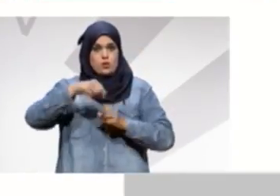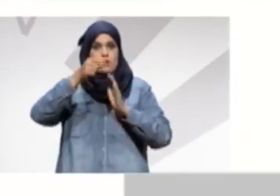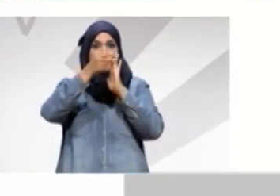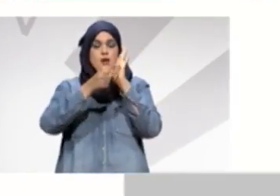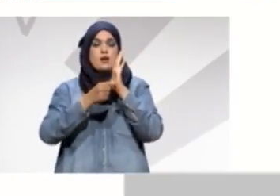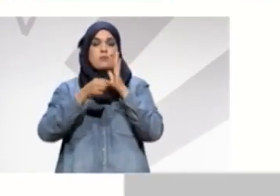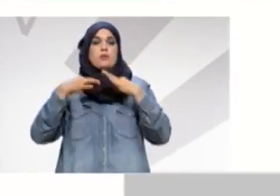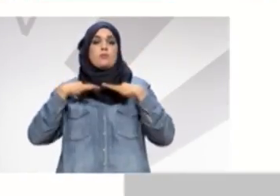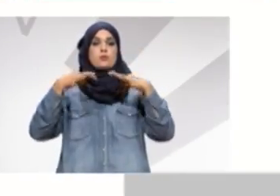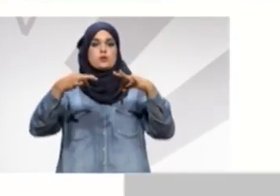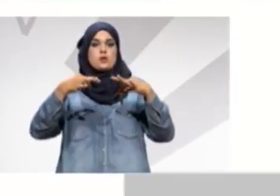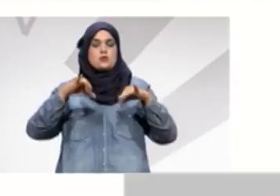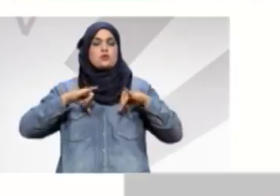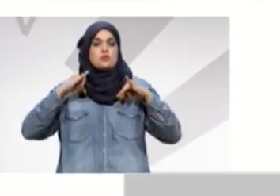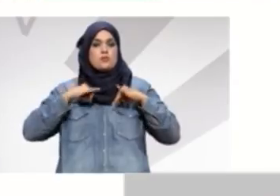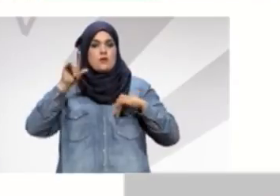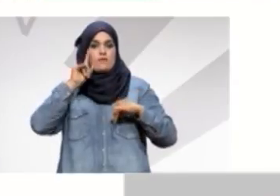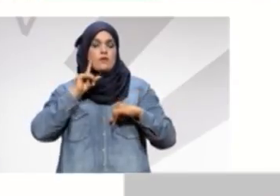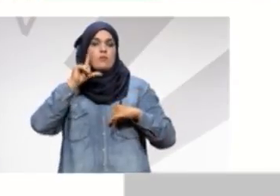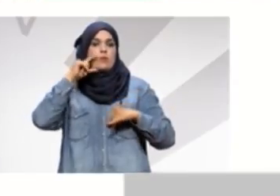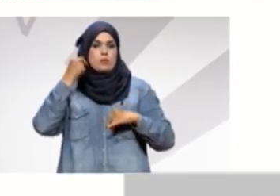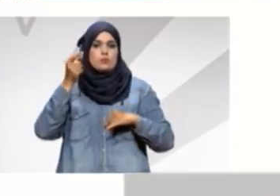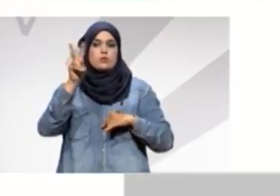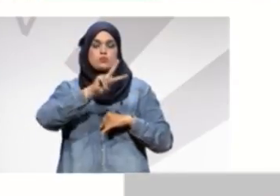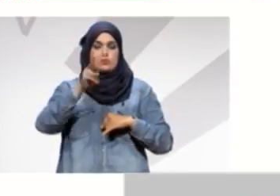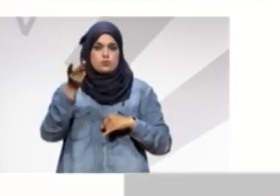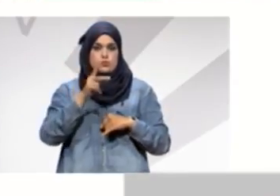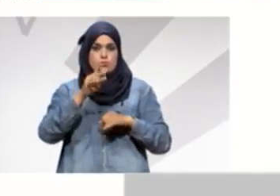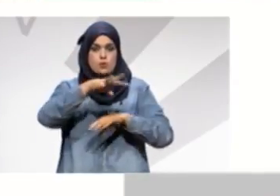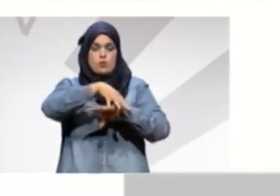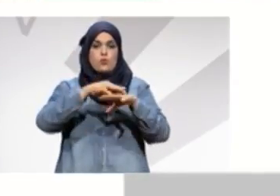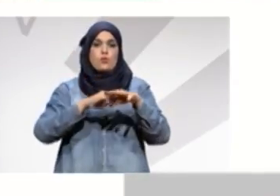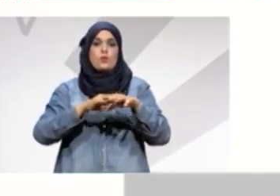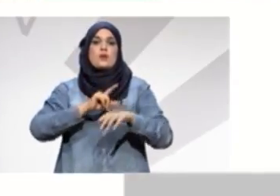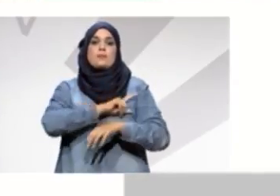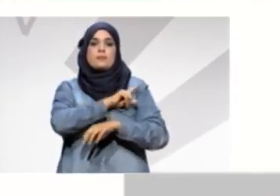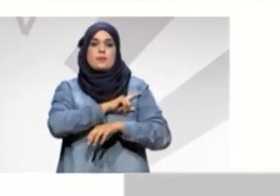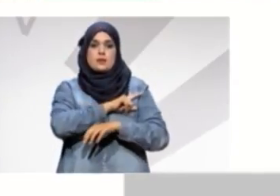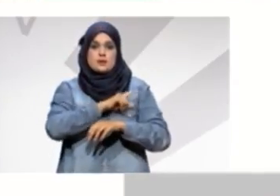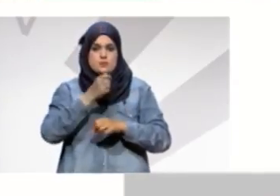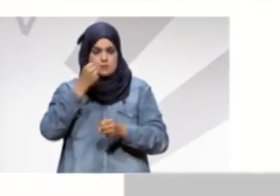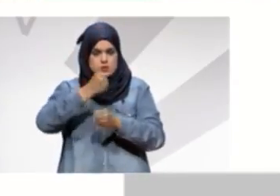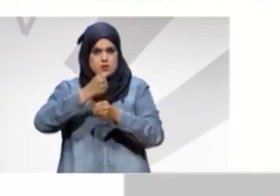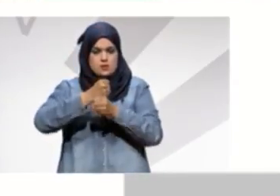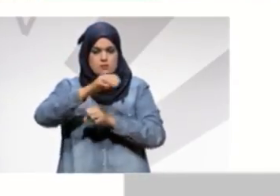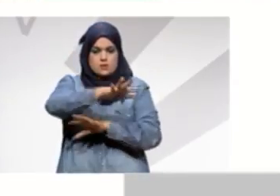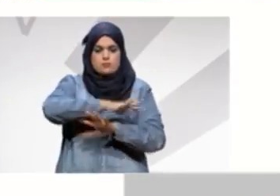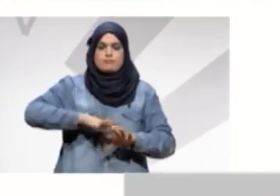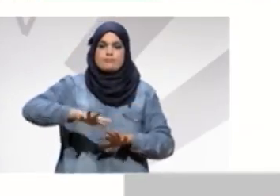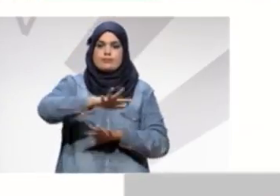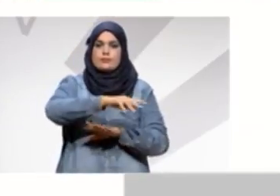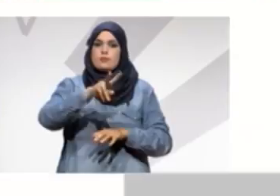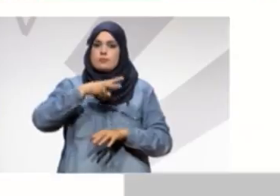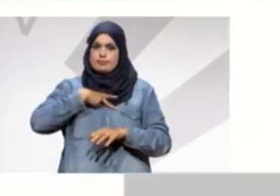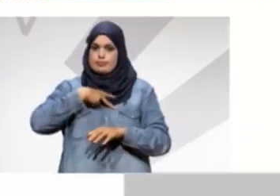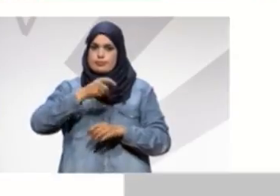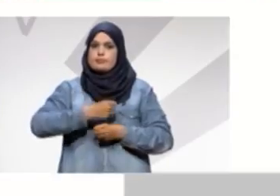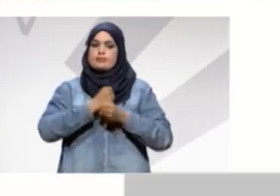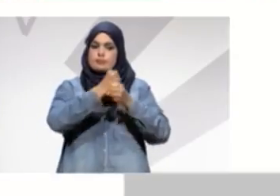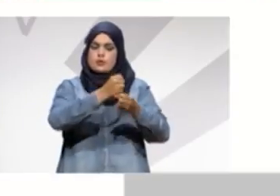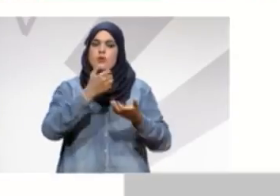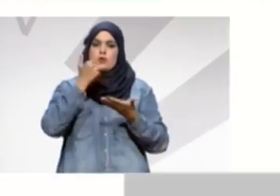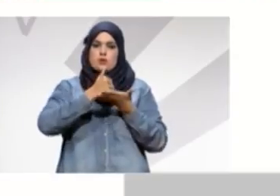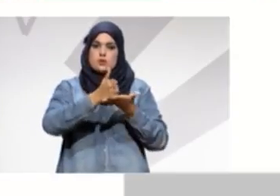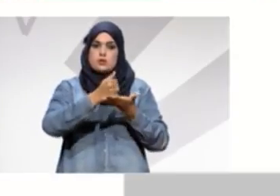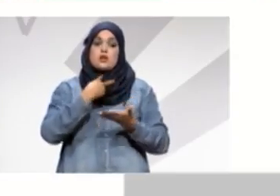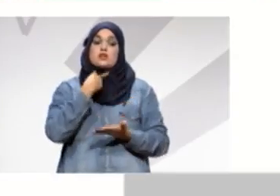وشابات في ولاية مدنين على أساس أننا باش نخدموا جيهتنا على أساس أننا باش نكونوا